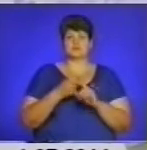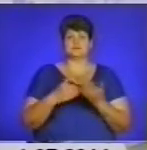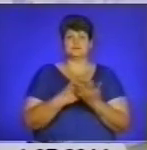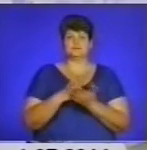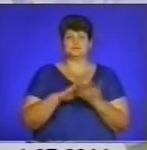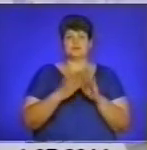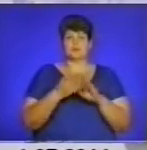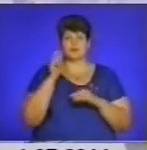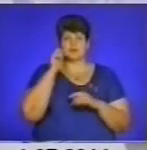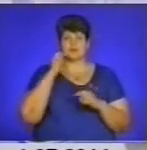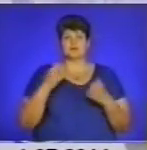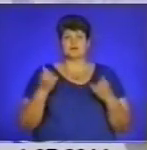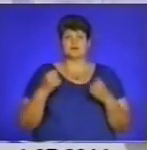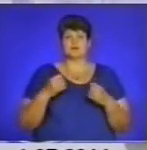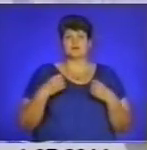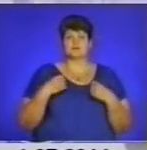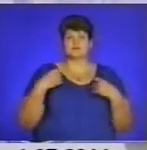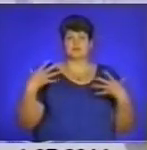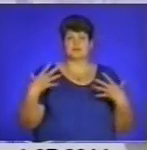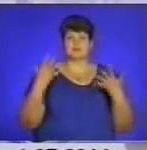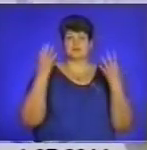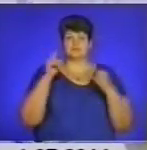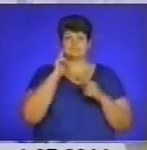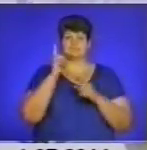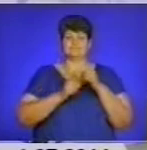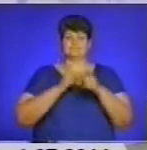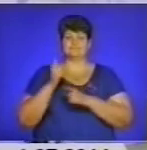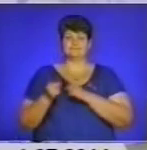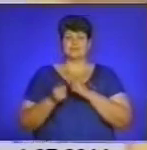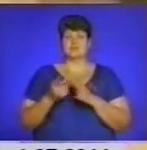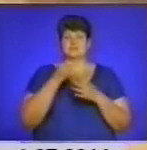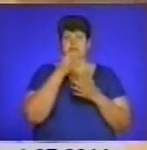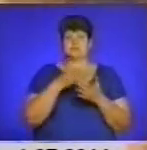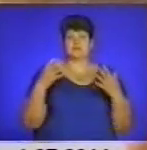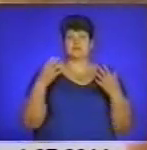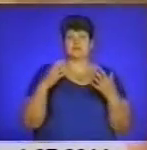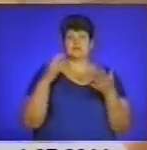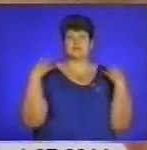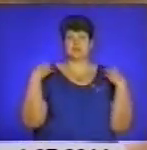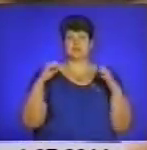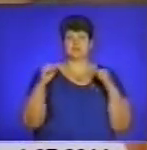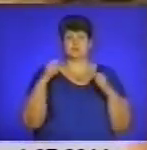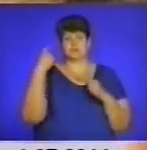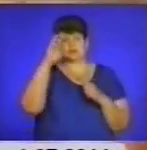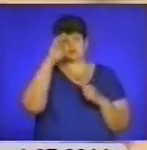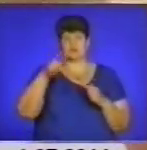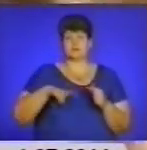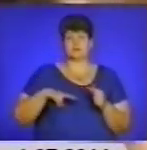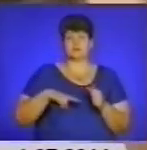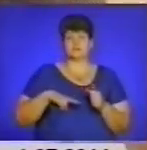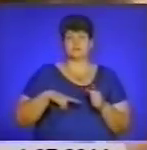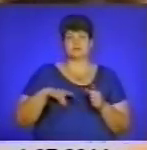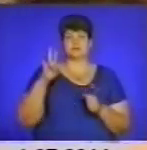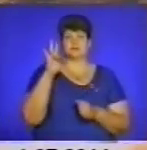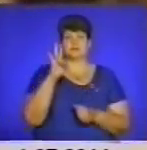цьогоріч формат цяткування дещо змінився, зауважила начальник управління у справах сім'ї та молоді обласної державної адміністрації